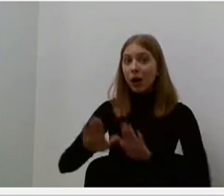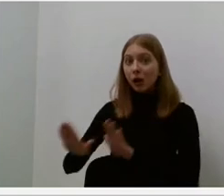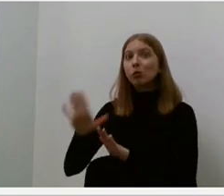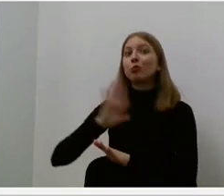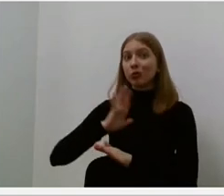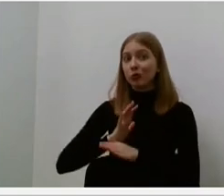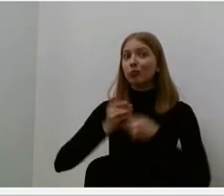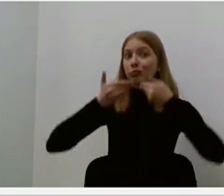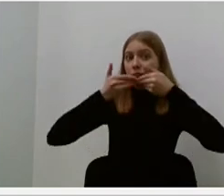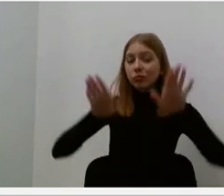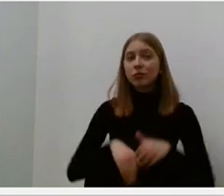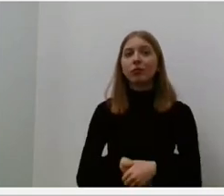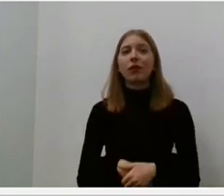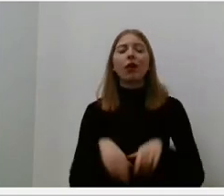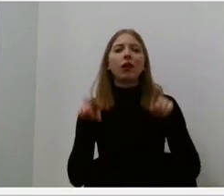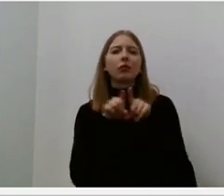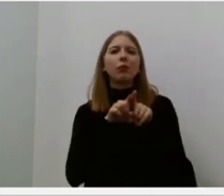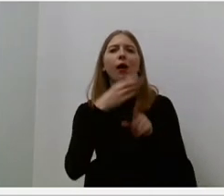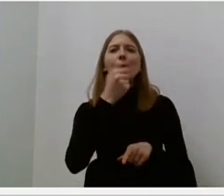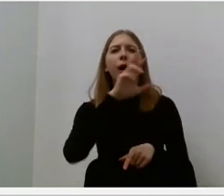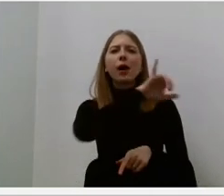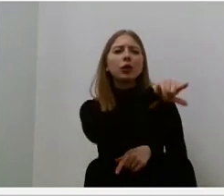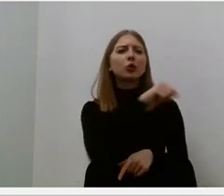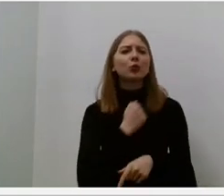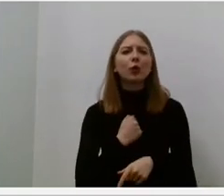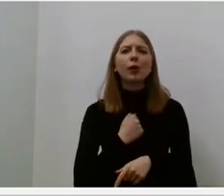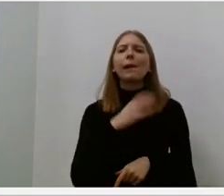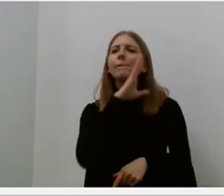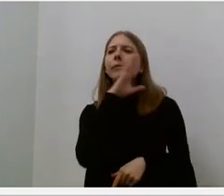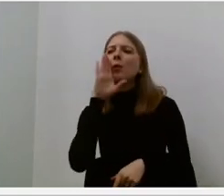mamos sidabrinį šaukštelį.